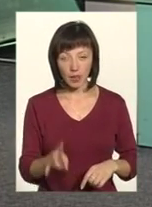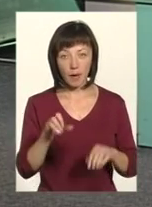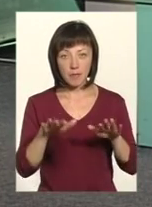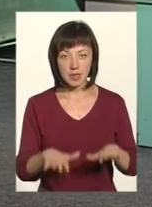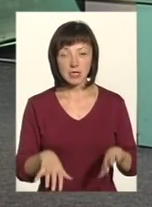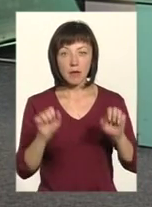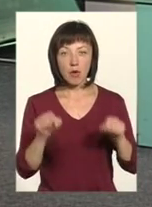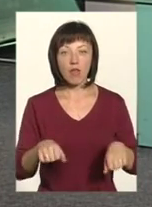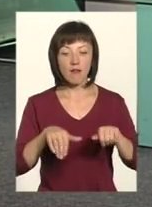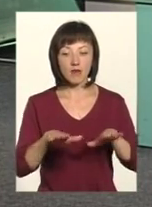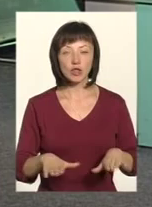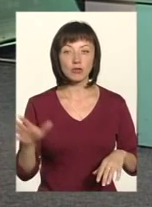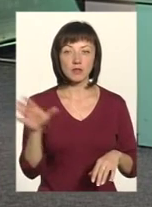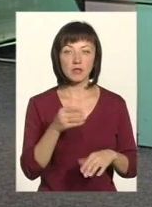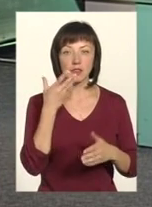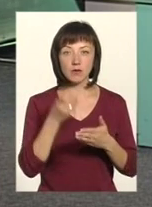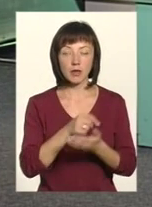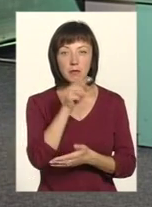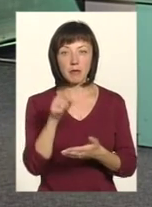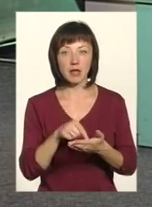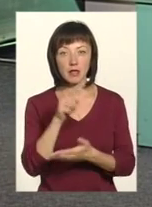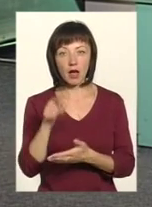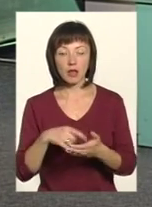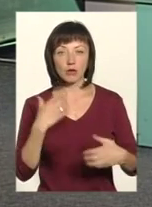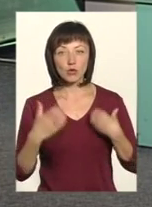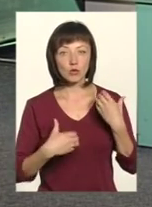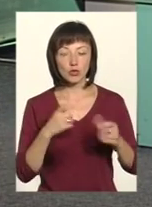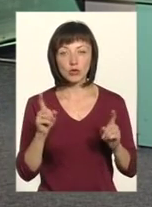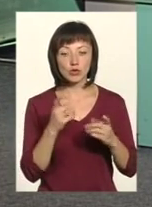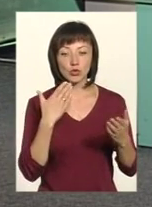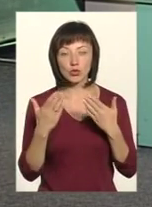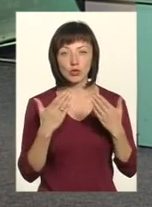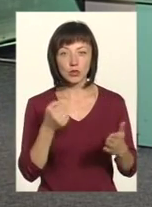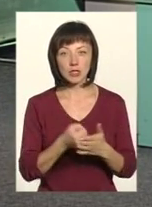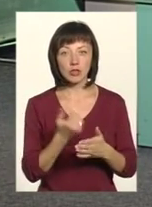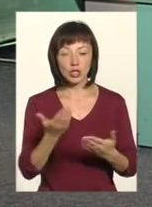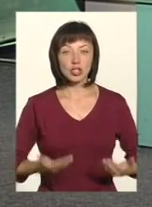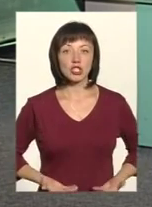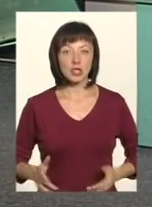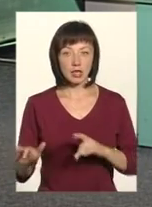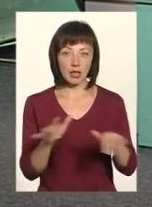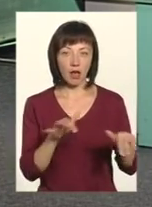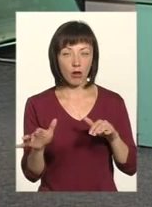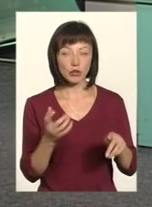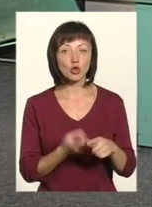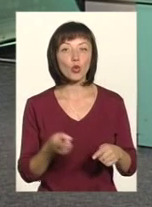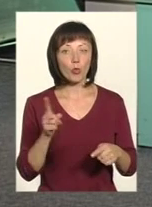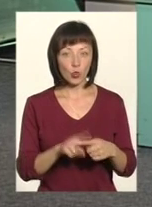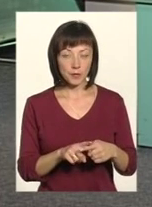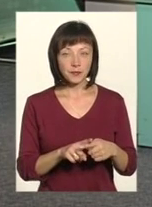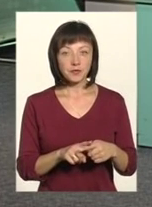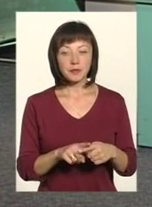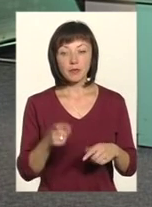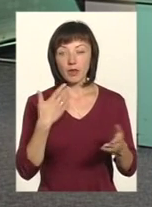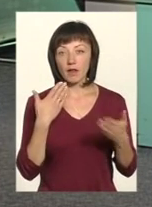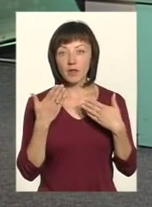могла вирішувати всі свої питання, що її турбують, що стосуються повідношення до її життєдіяльності. Тому в цьому